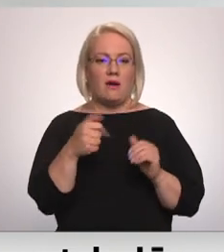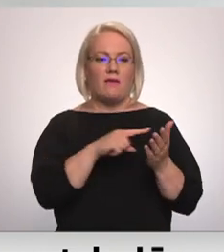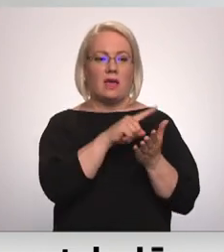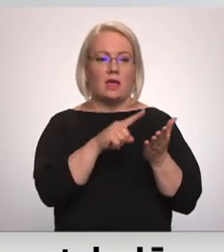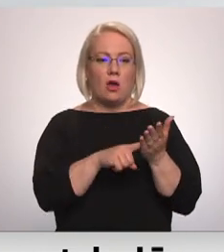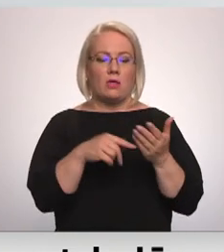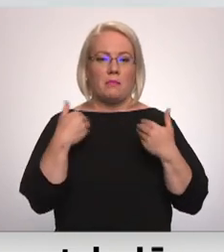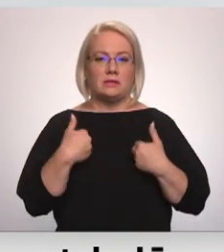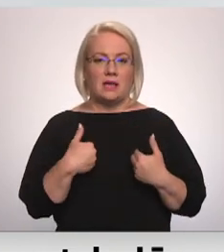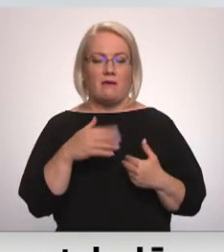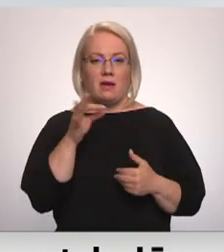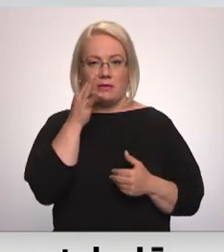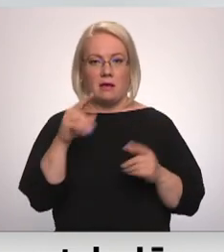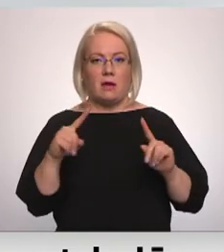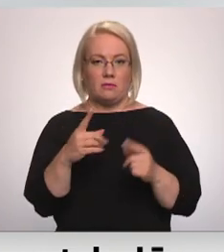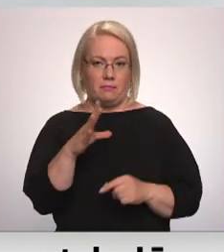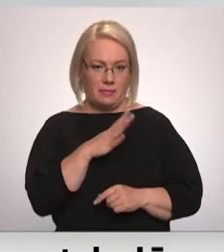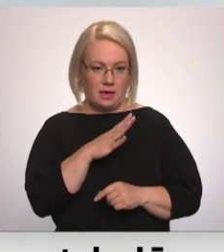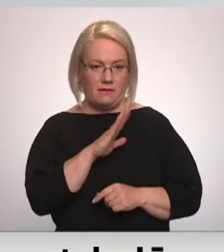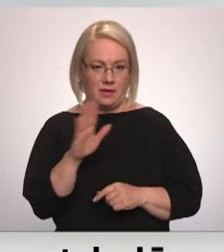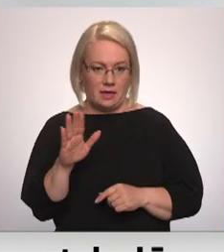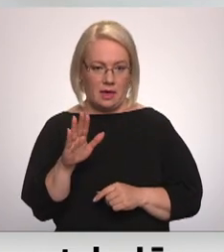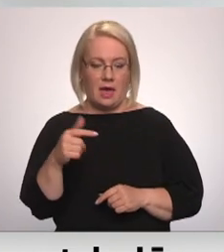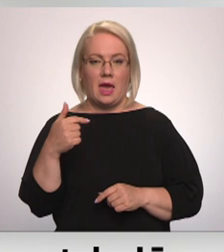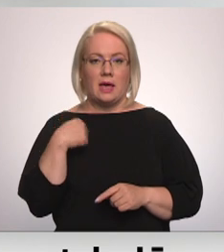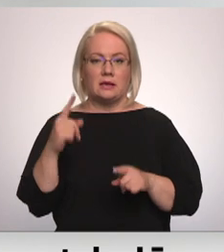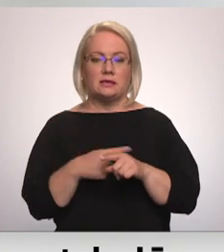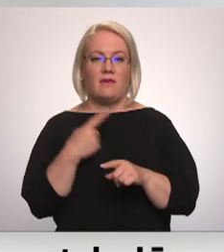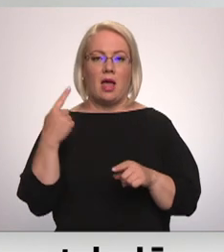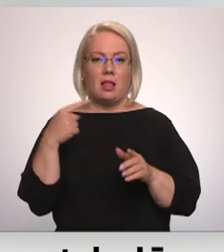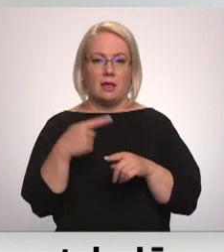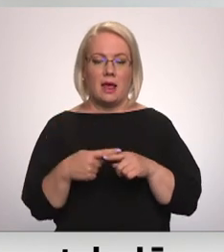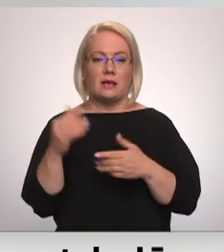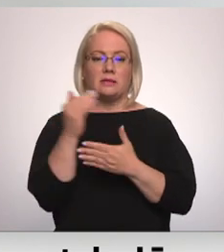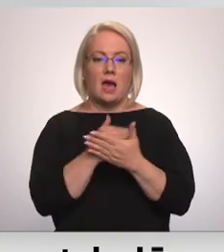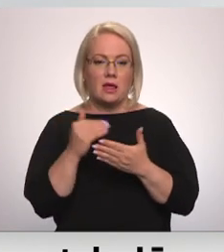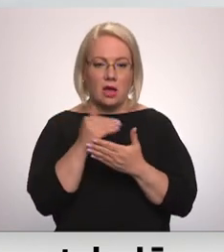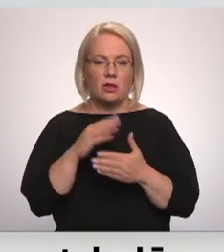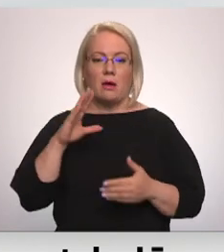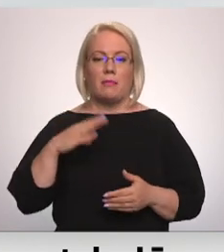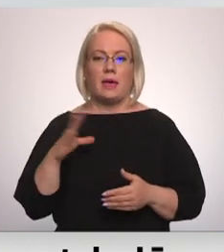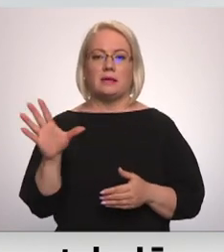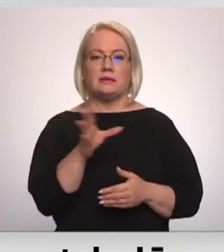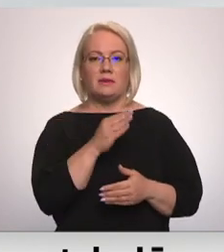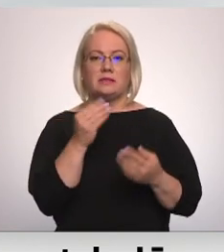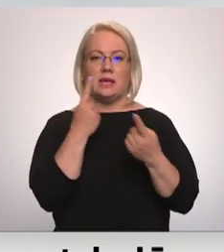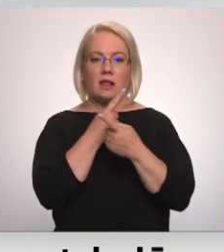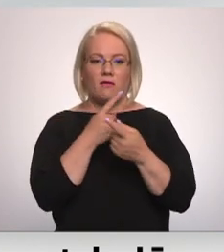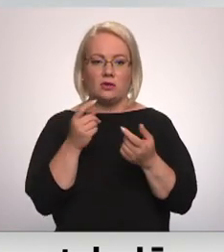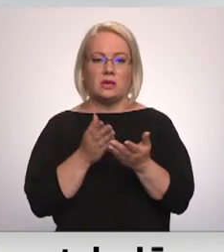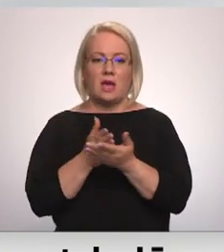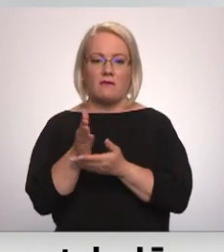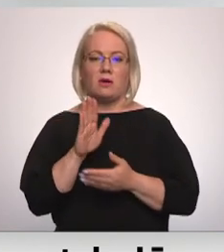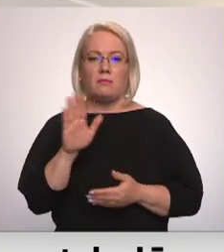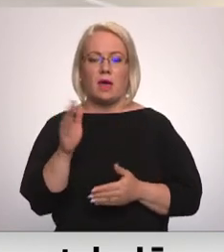aizturēt vai nē? Noliet to? Es jums vēlreiz atkārtu. Jums pēc visas informācijas jāvēršās pie